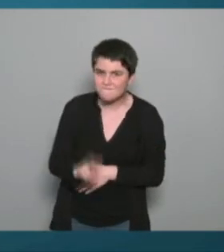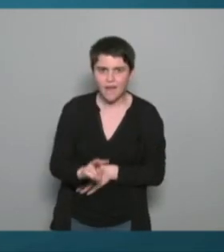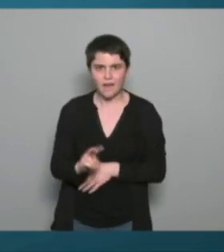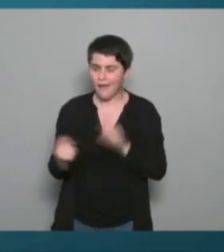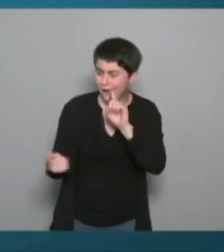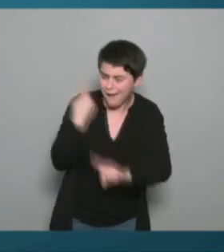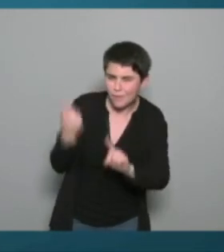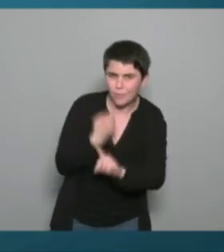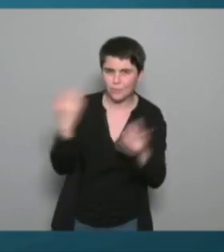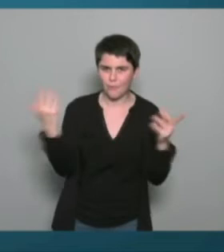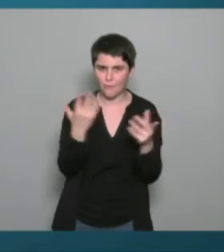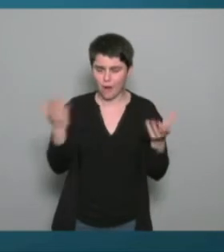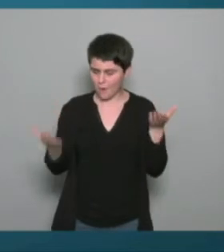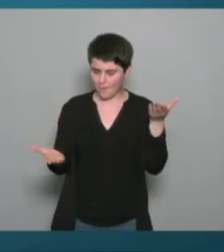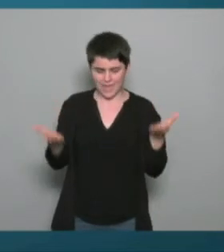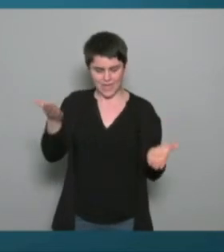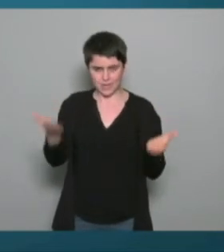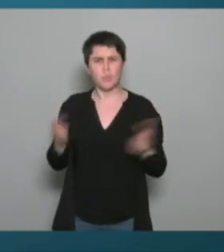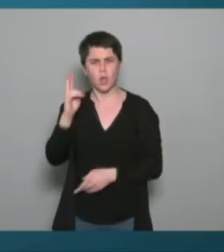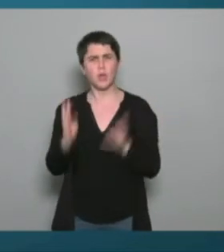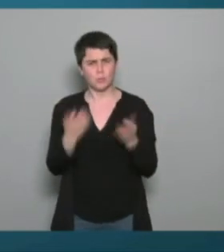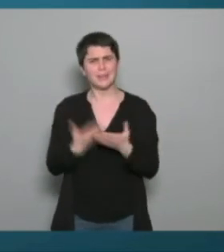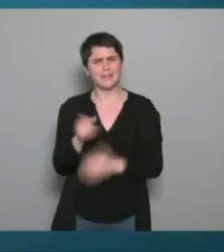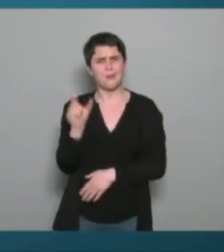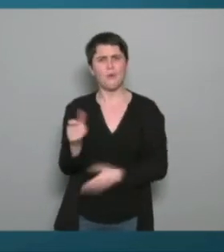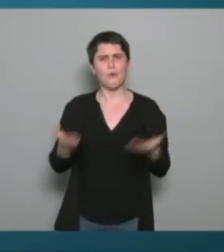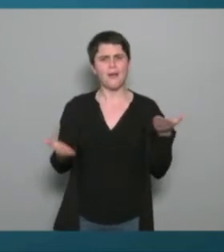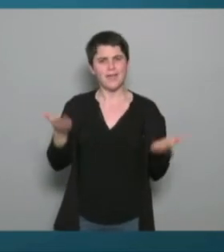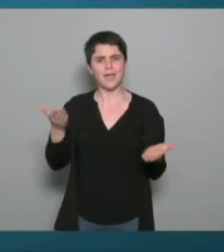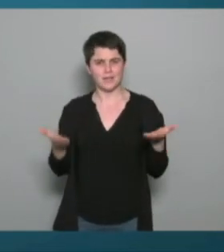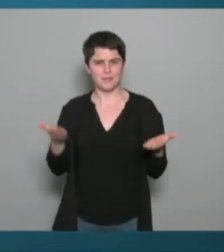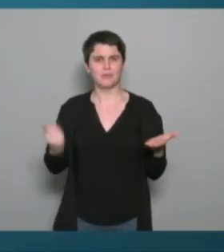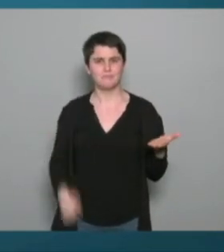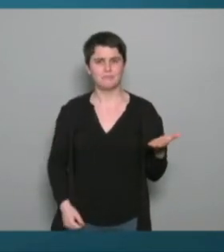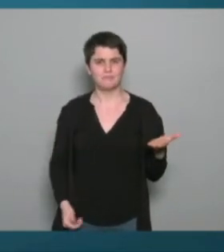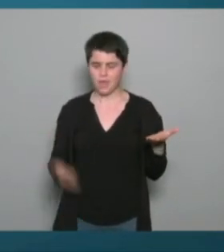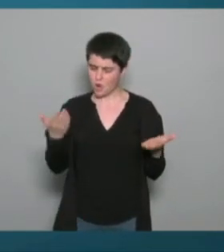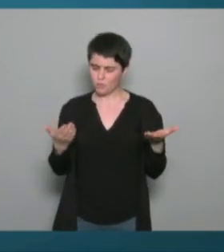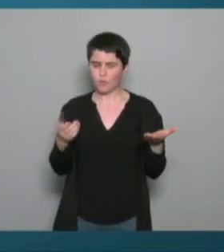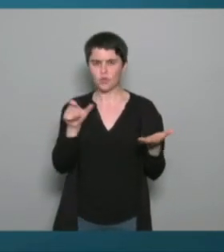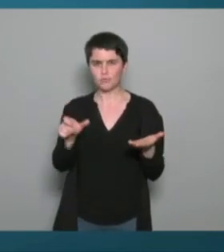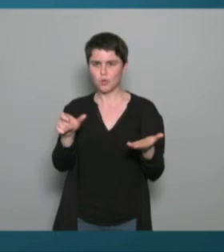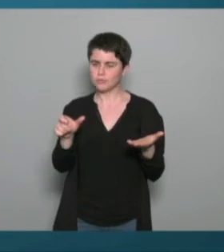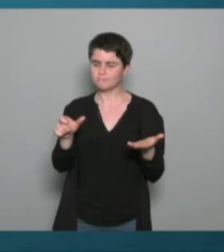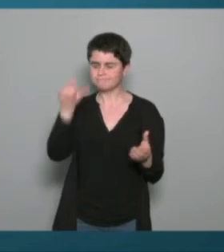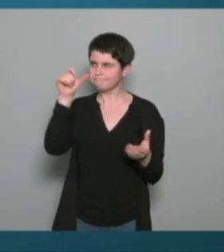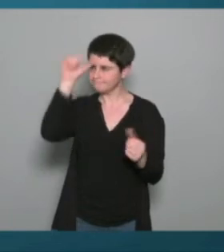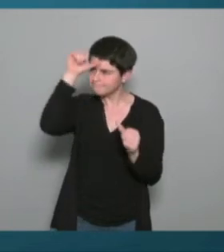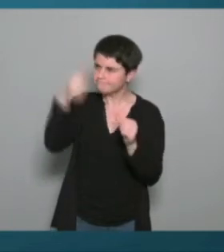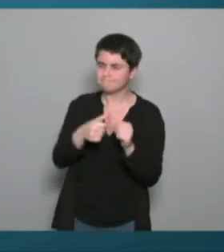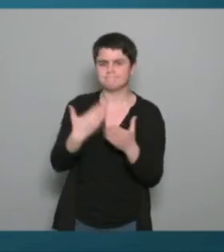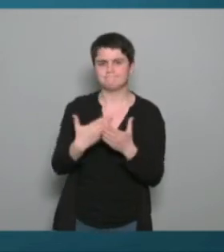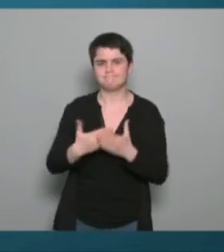équilibre je pense que c'est un terme que j'aimerais bien retenir parce que ça